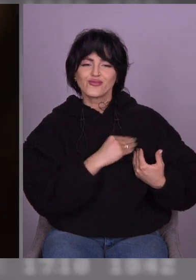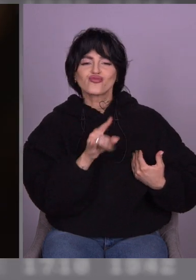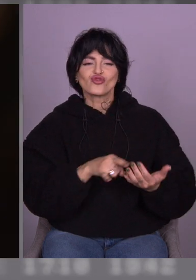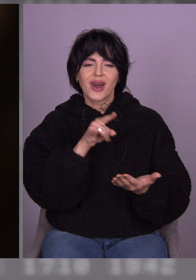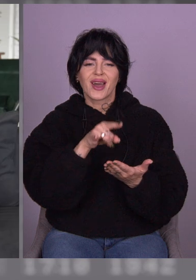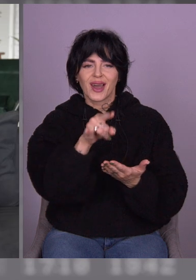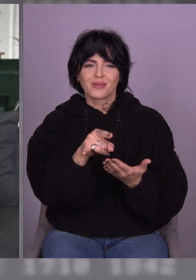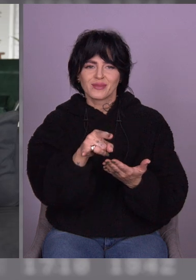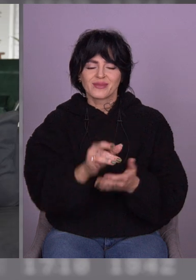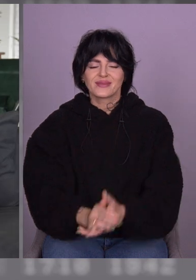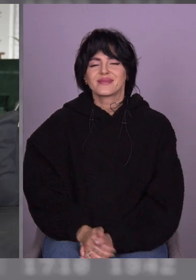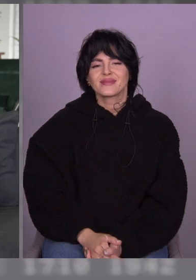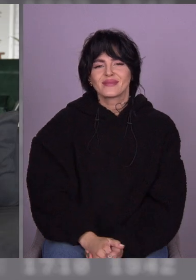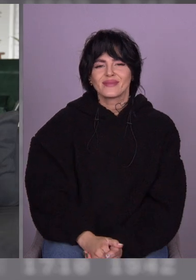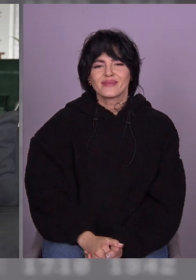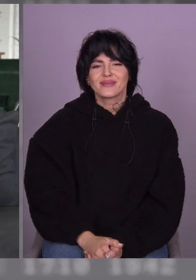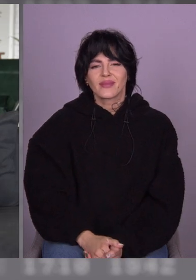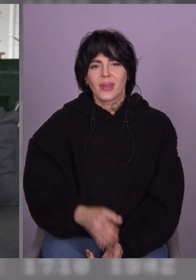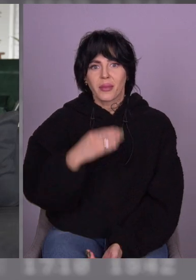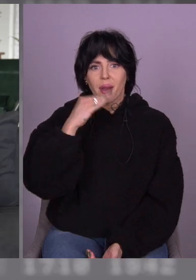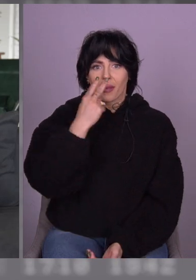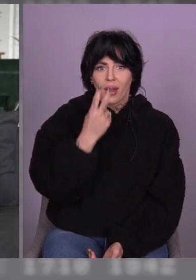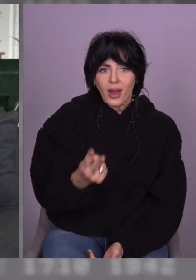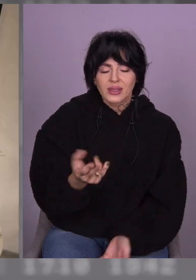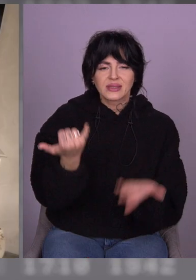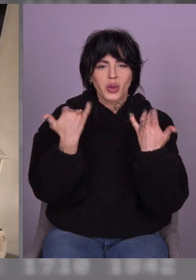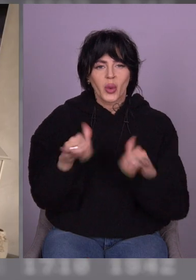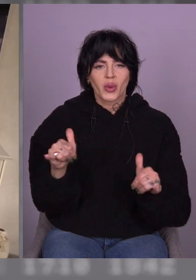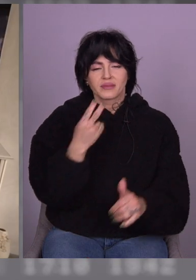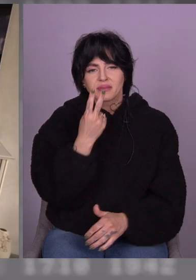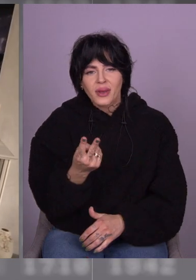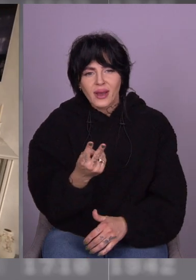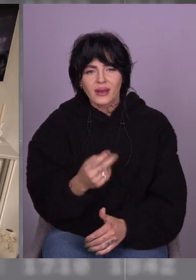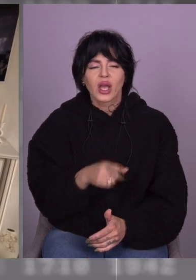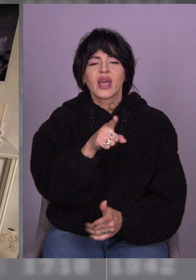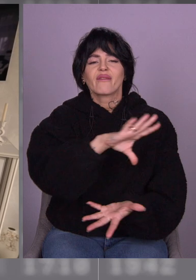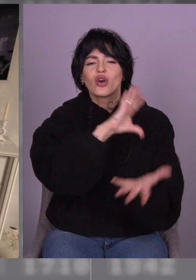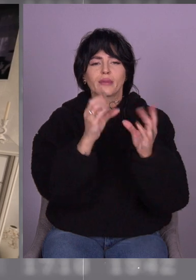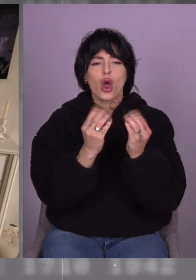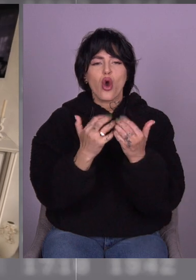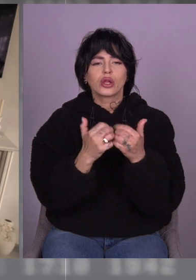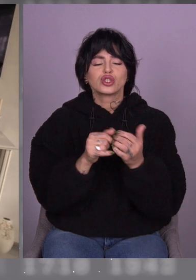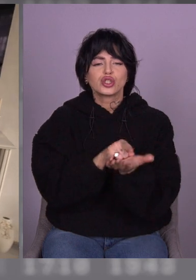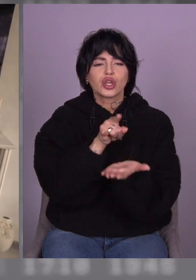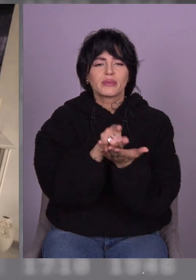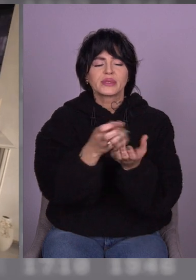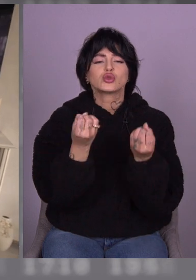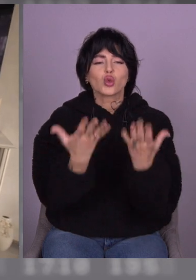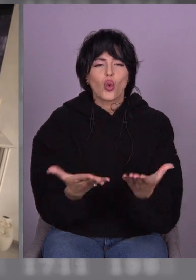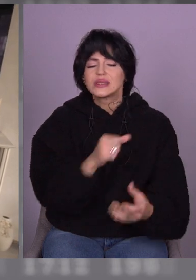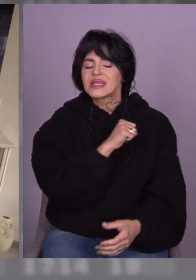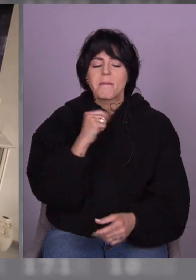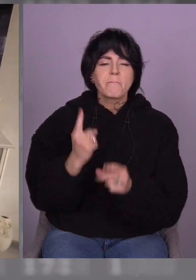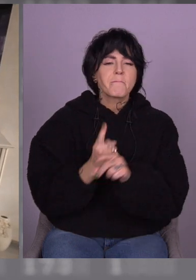з вами на одній хвилі. Папа здивований, такий із радів. Скільки у вас жаб взагалі? І яка найперша може